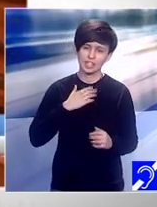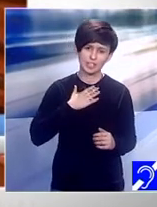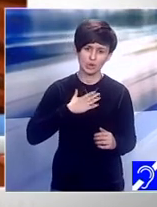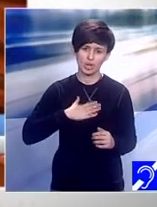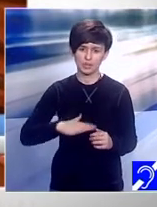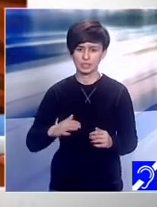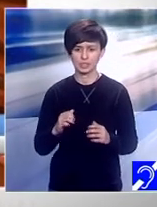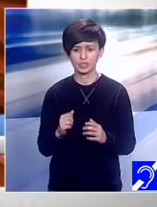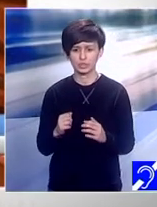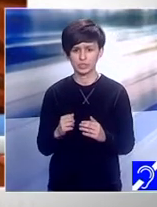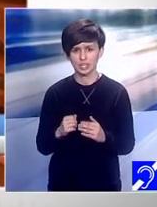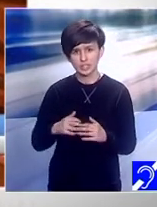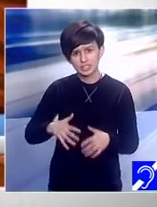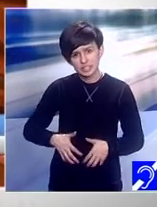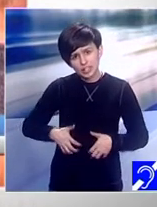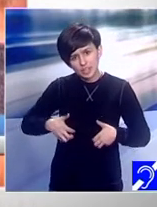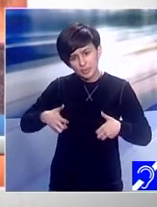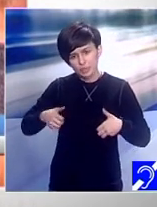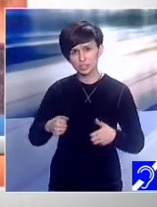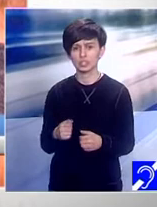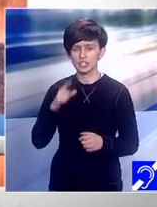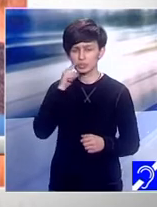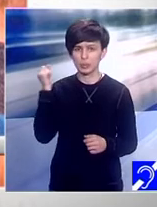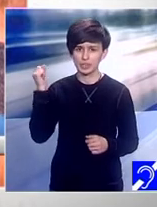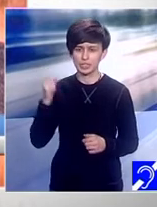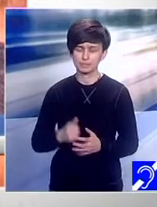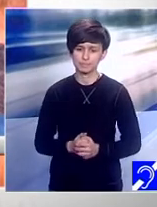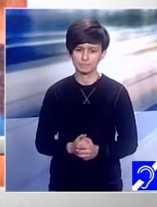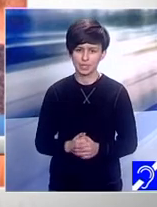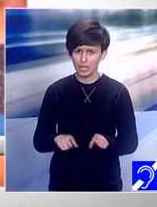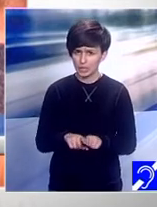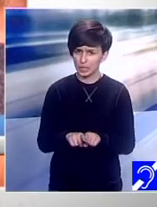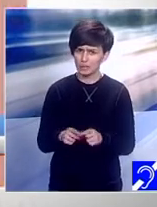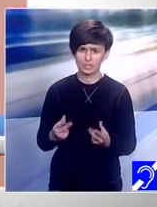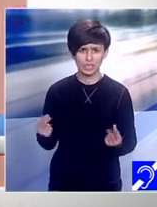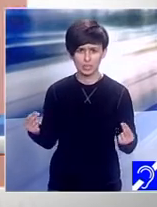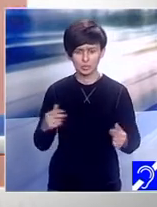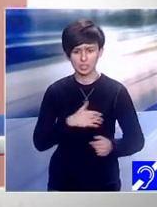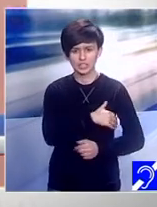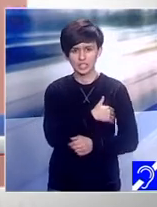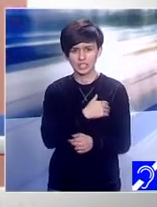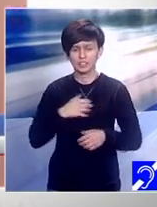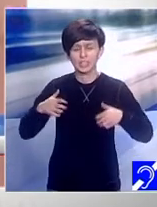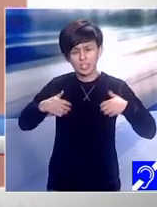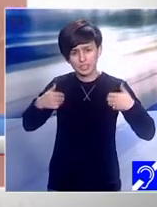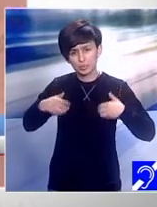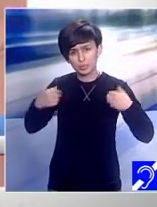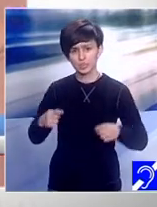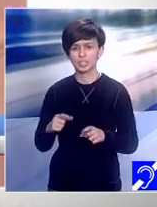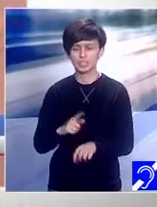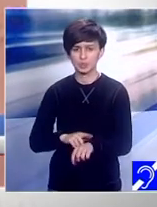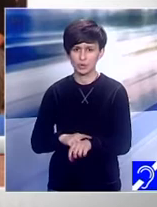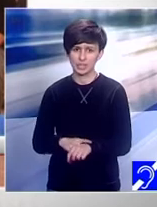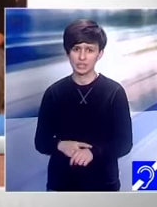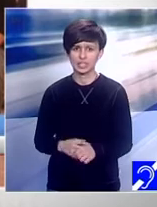emoționez sala. Ca Bonti, mulți elevi de la Liceul de Nevăzători se bucură de clipele petrecute pe scenă în